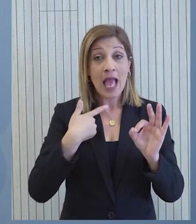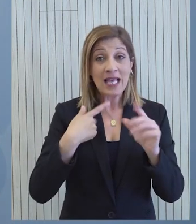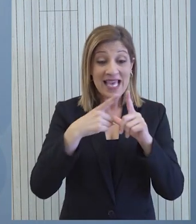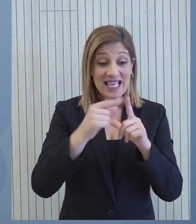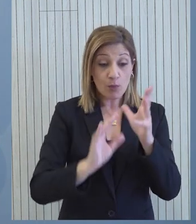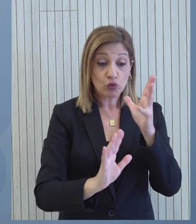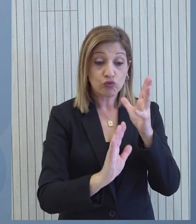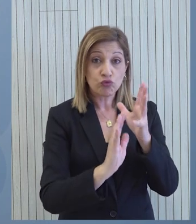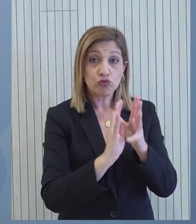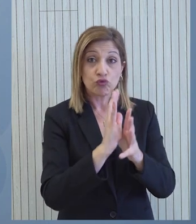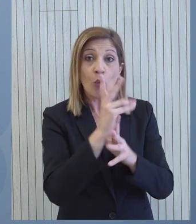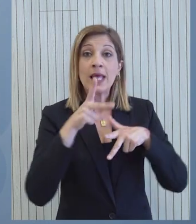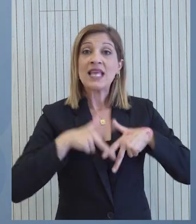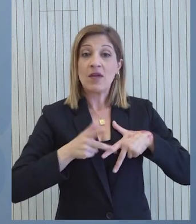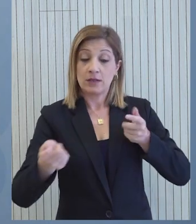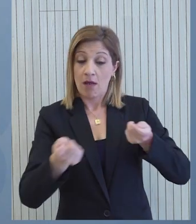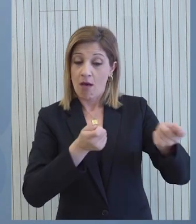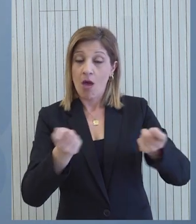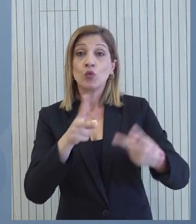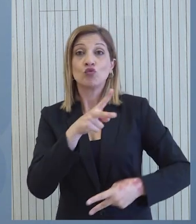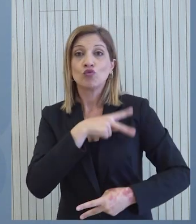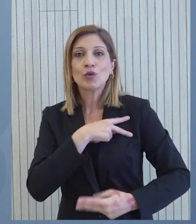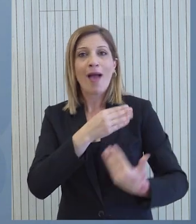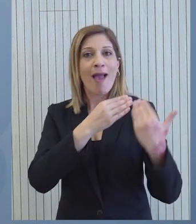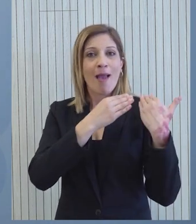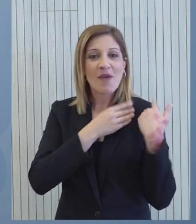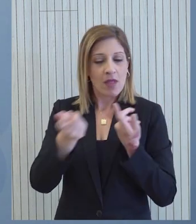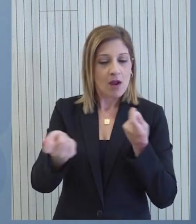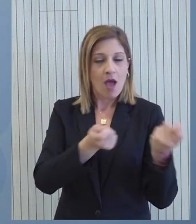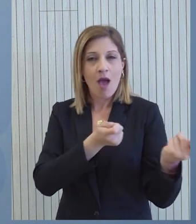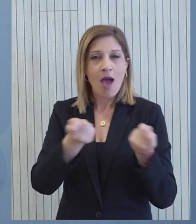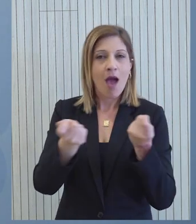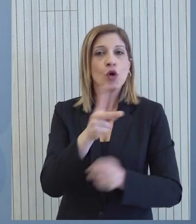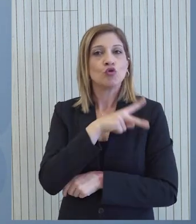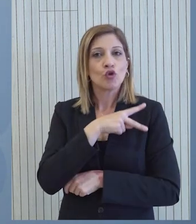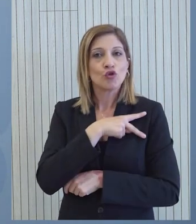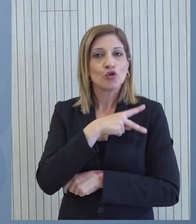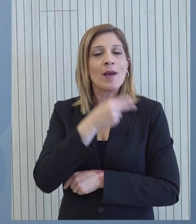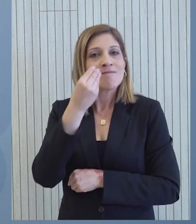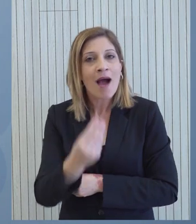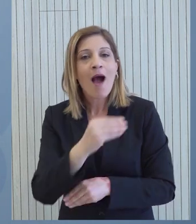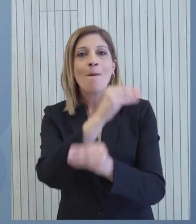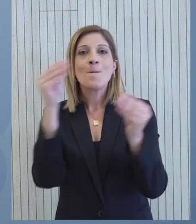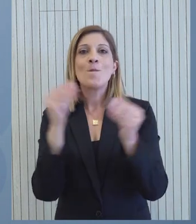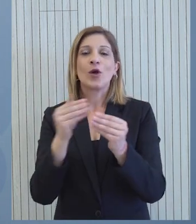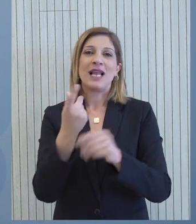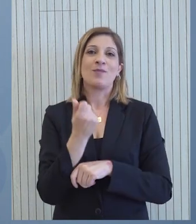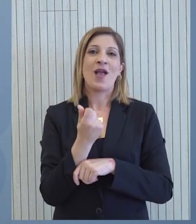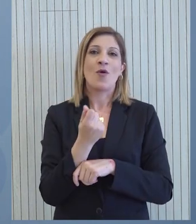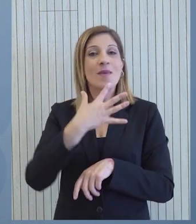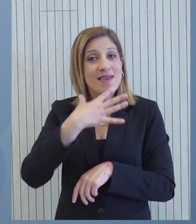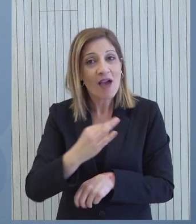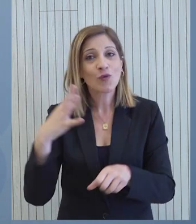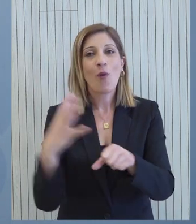υπεύθυνη συνετή δημοσιονομική πολιτική που η κυβέρνηση ασκεί μακριά από λαϊκισμούς μακριά από παροχολογίες η οποία επιτρέπει